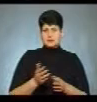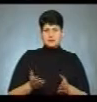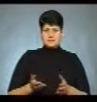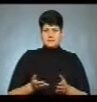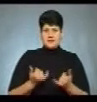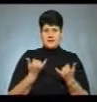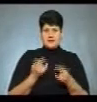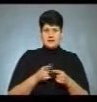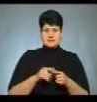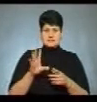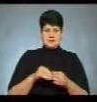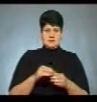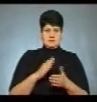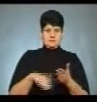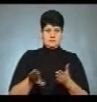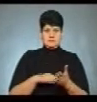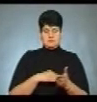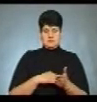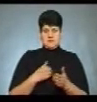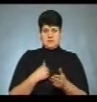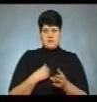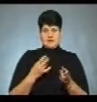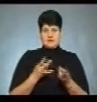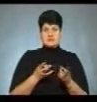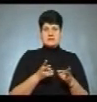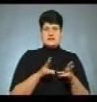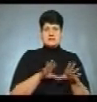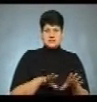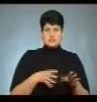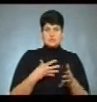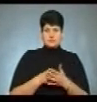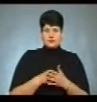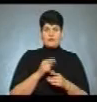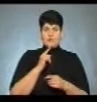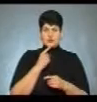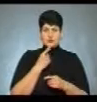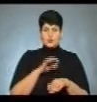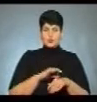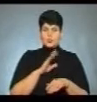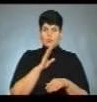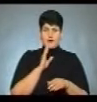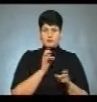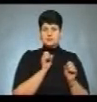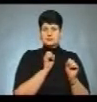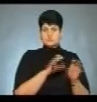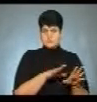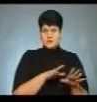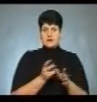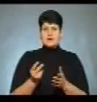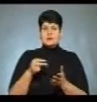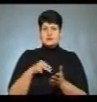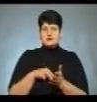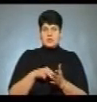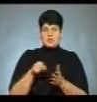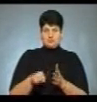Тепер це все зняли, і мені прийшлося залишити свою важкохвору маму, для того, щоб прийти, вистояти ту